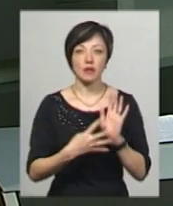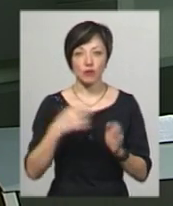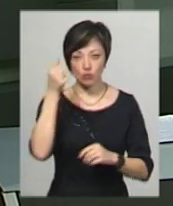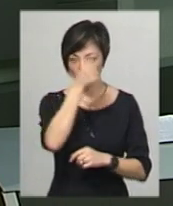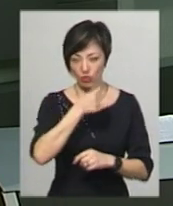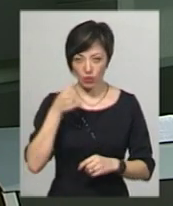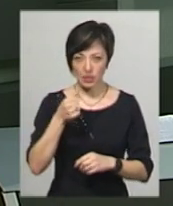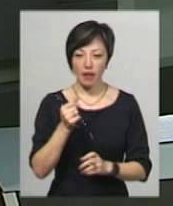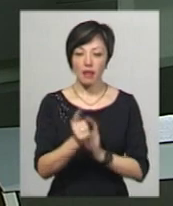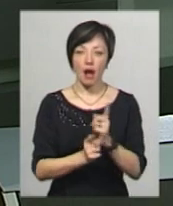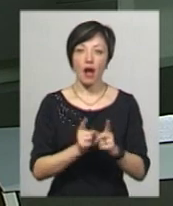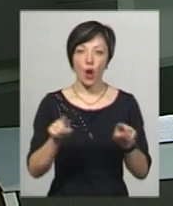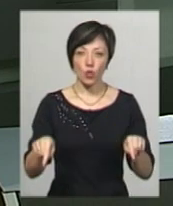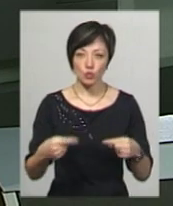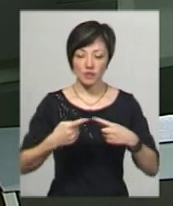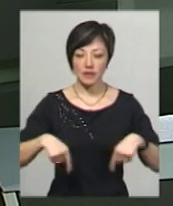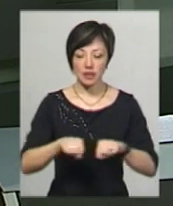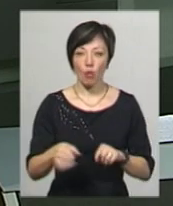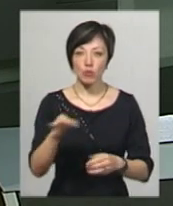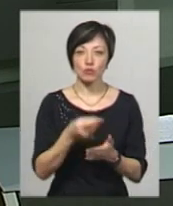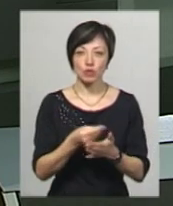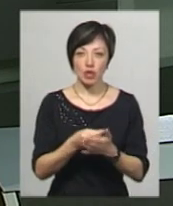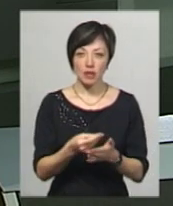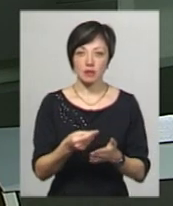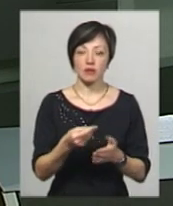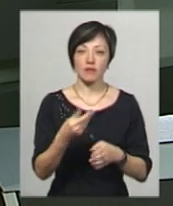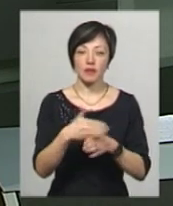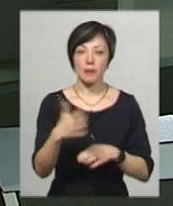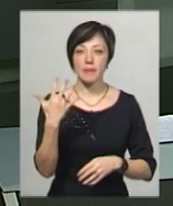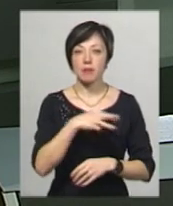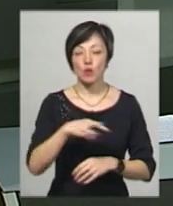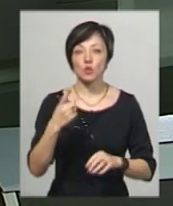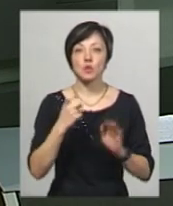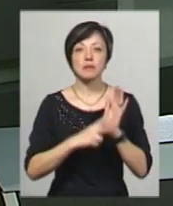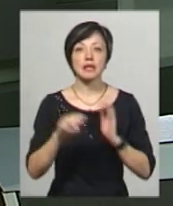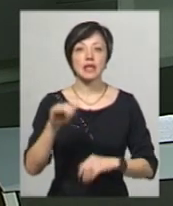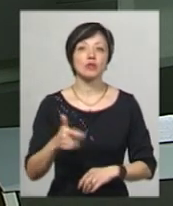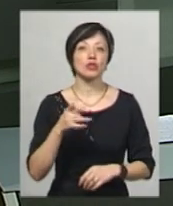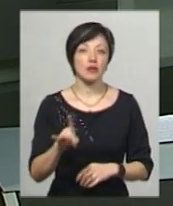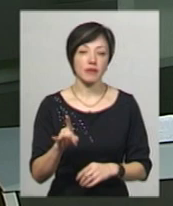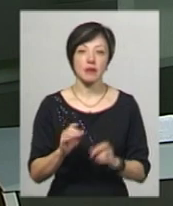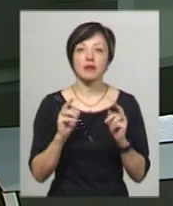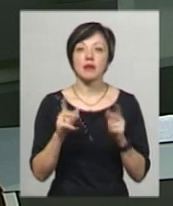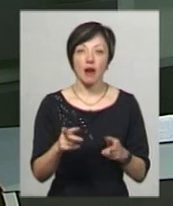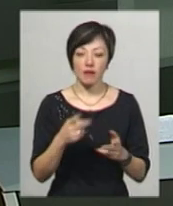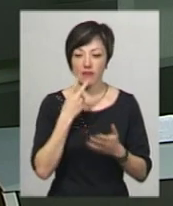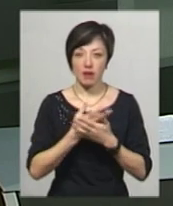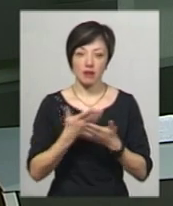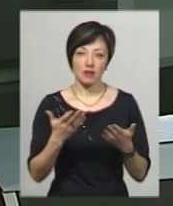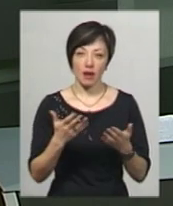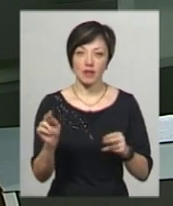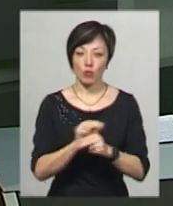році на реконструкцію відділення з обласного бюджету взяли 5 мільйонів 170 тисяч гривень. Як виглядає